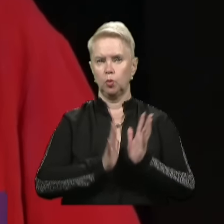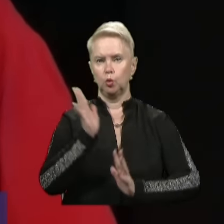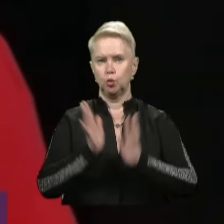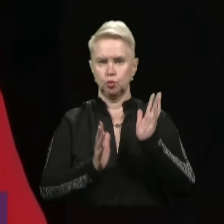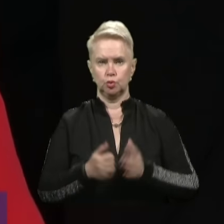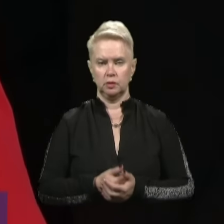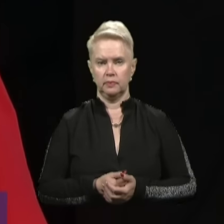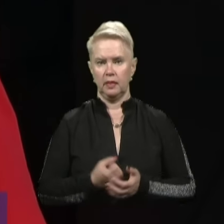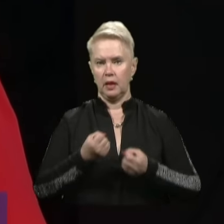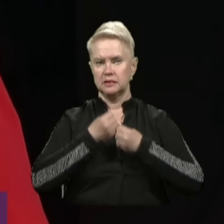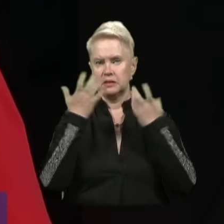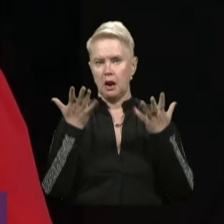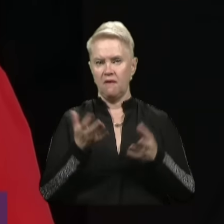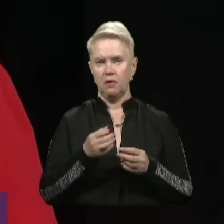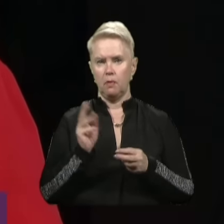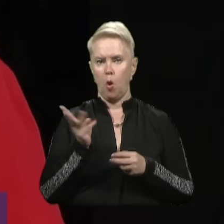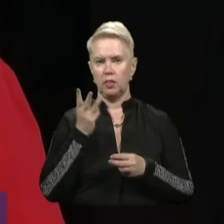я згравим огня.